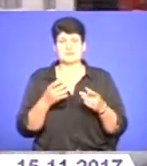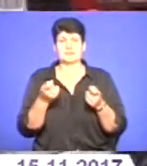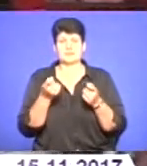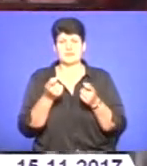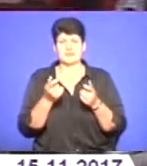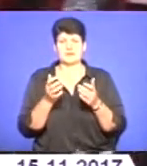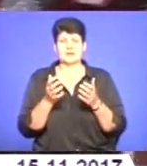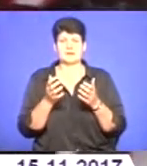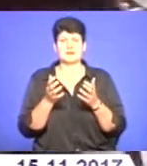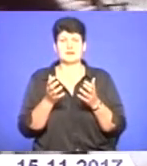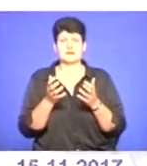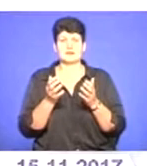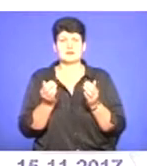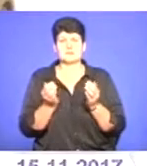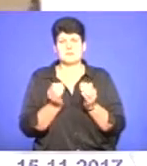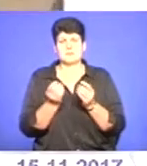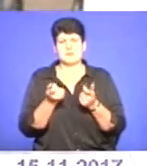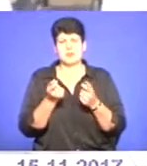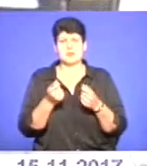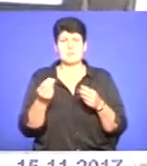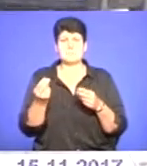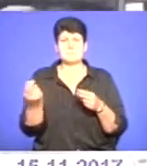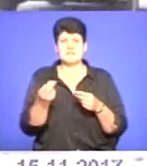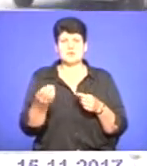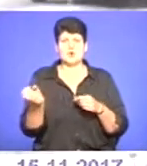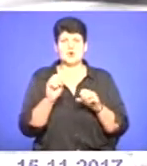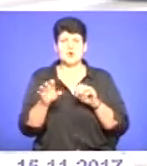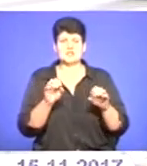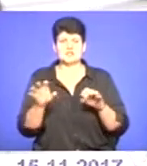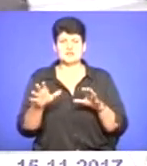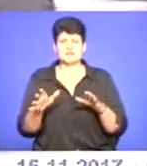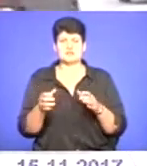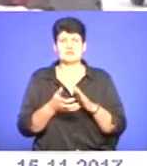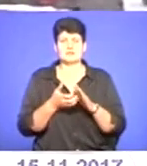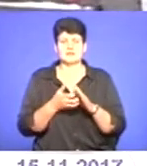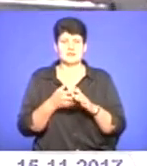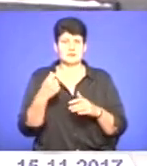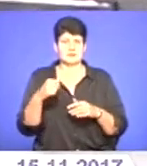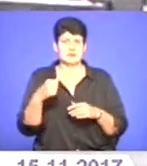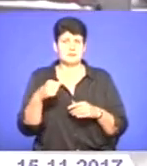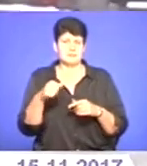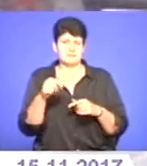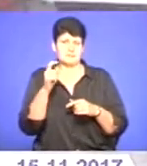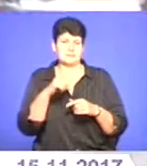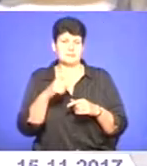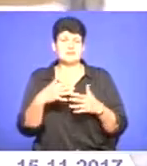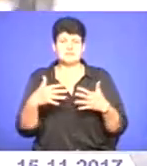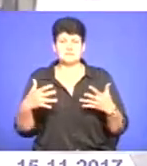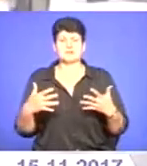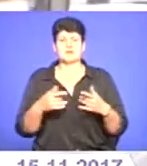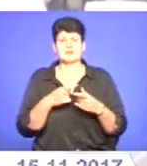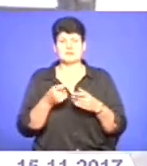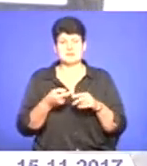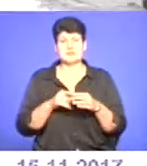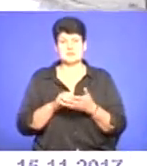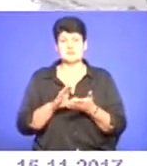кількість піскорозкидачів. Ще одна проблема – недостатня кількість паливно-мастильних матеріалів. Ці недоліки патрульні зафіксували, зібрану